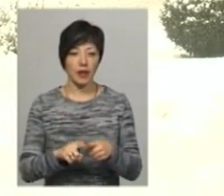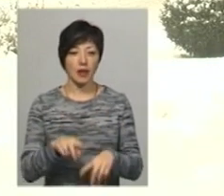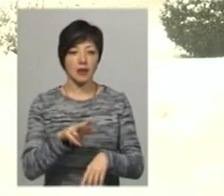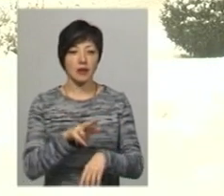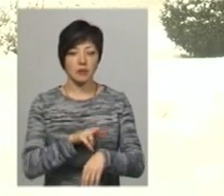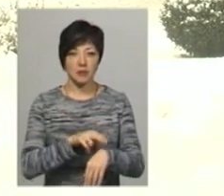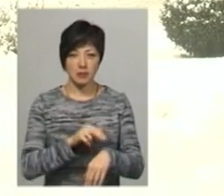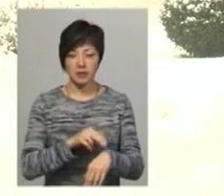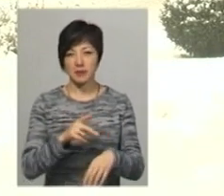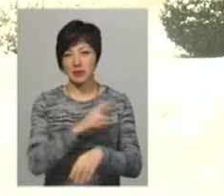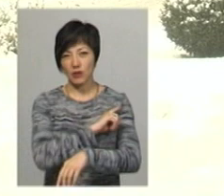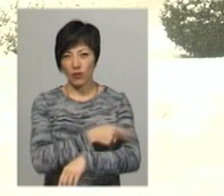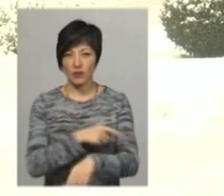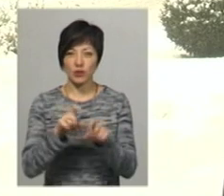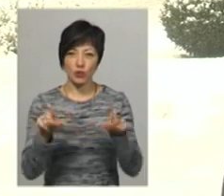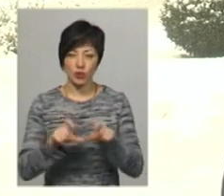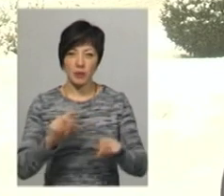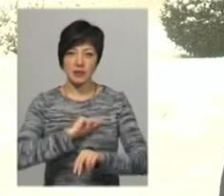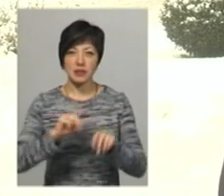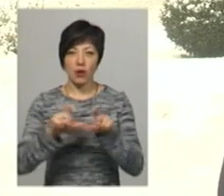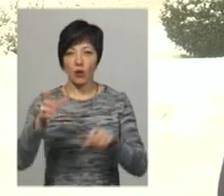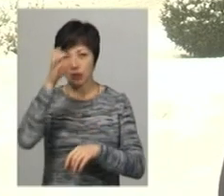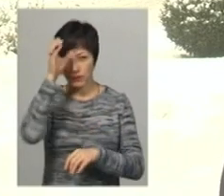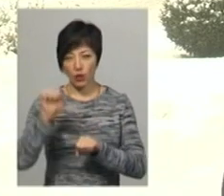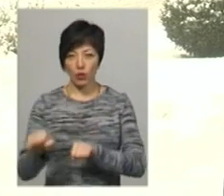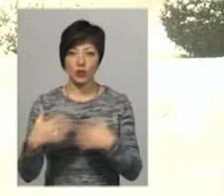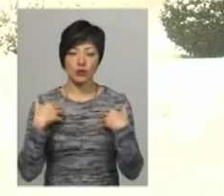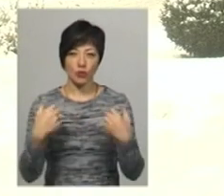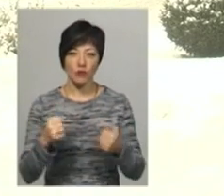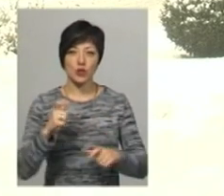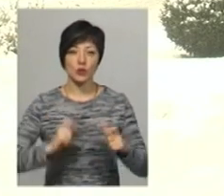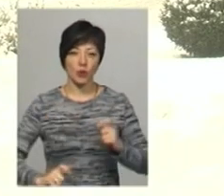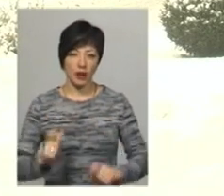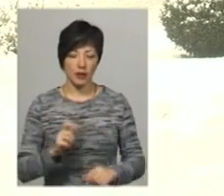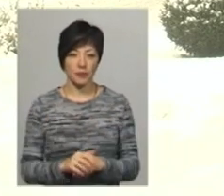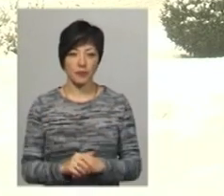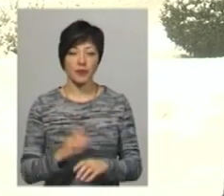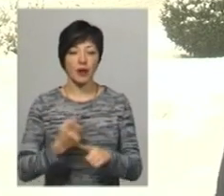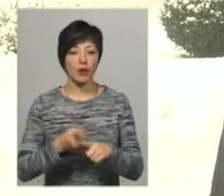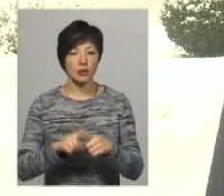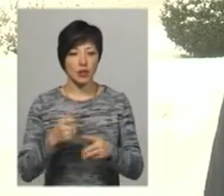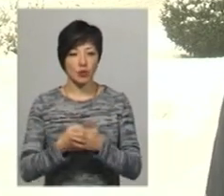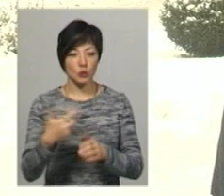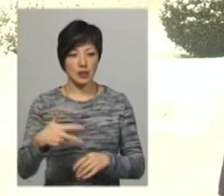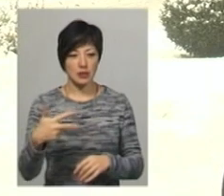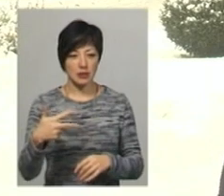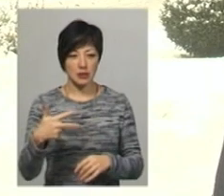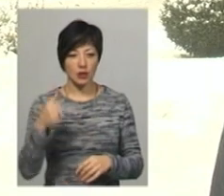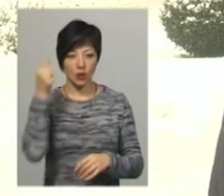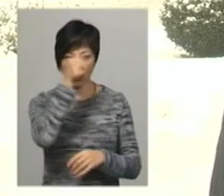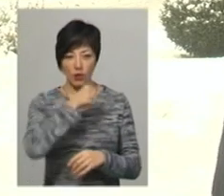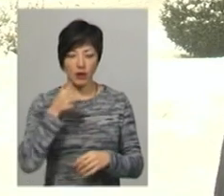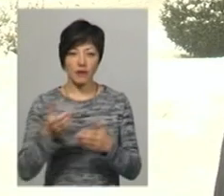структури, працівники закладів освіти і працівники закладів охорони здоров'я і студенти. Оціх до 30 років,